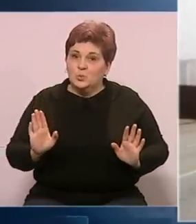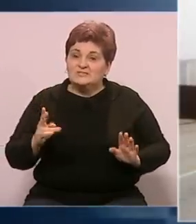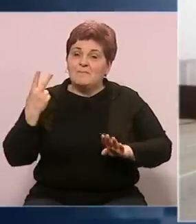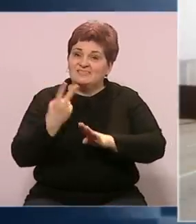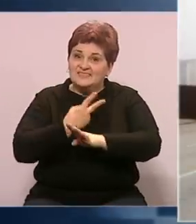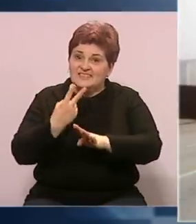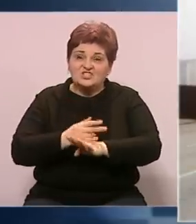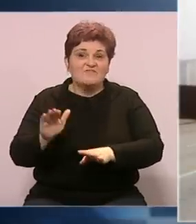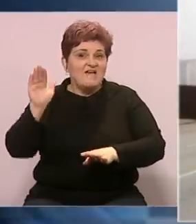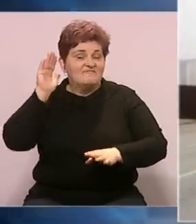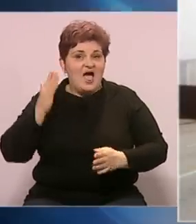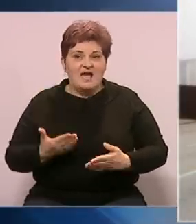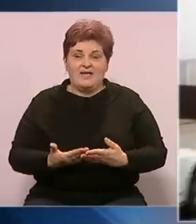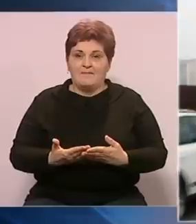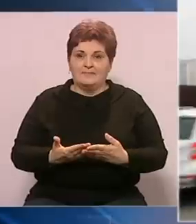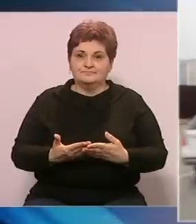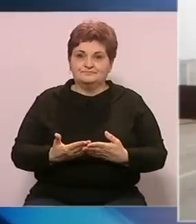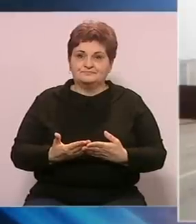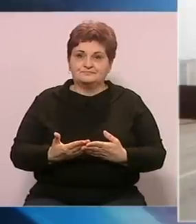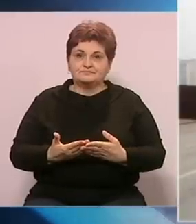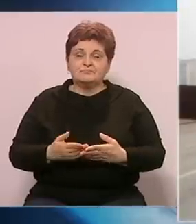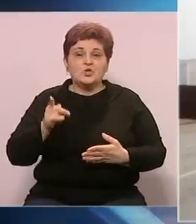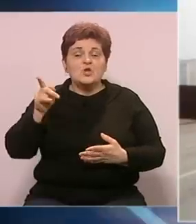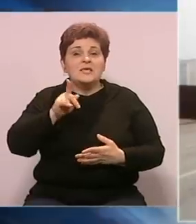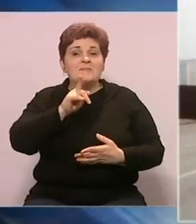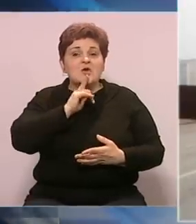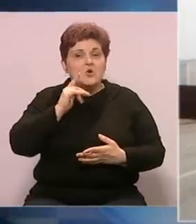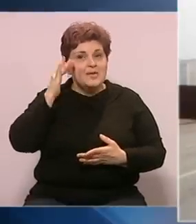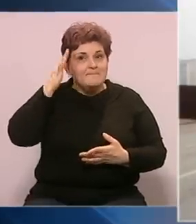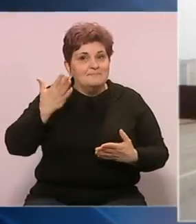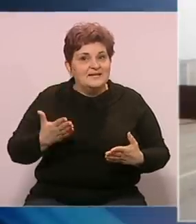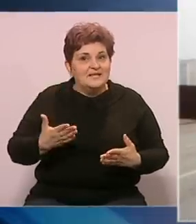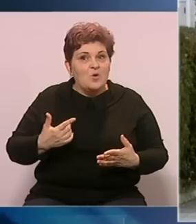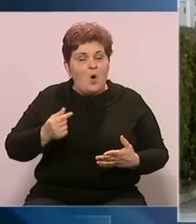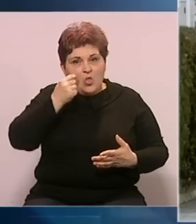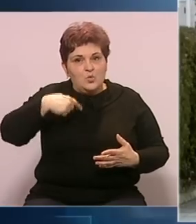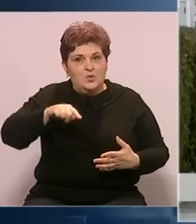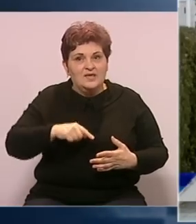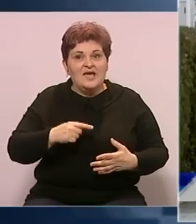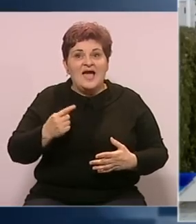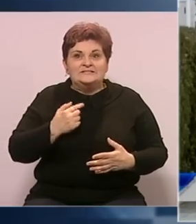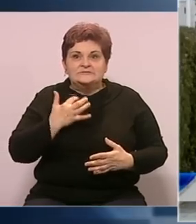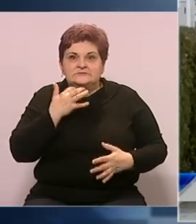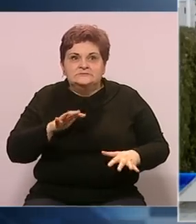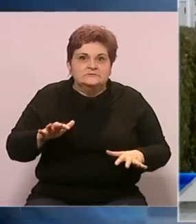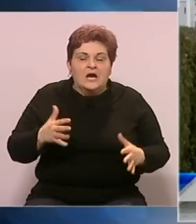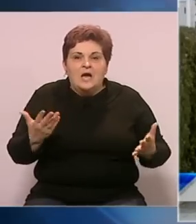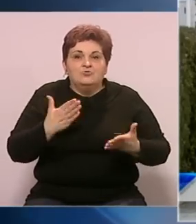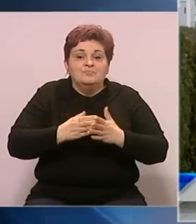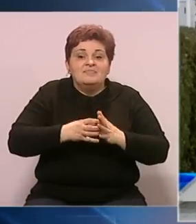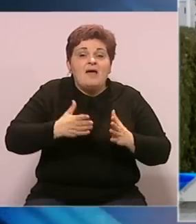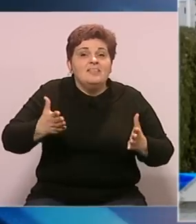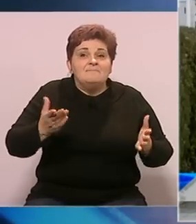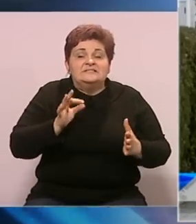države, vladama i onima koji brinu o svom stanoništvu. Dok sa zemljom posmatraju kako će se dalje